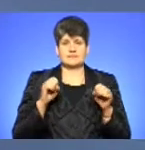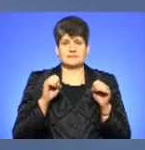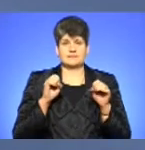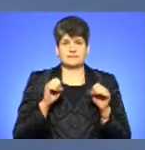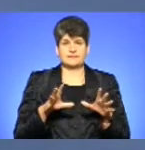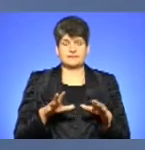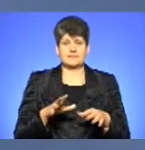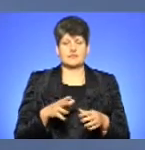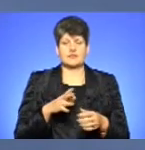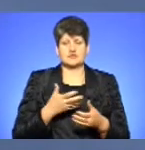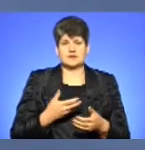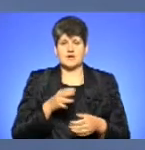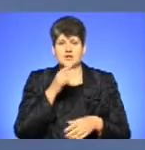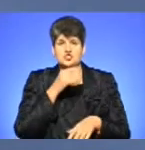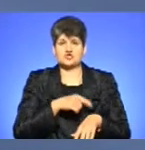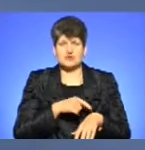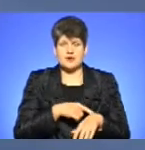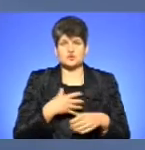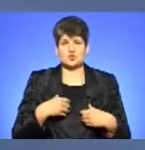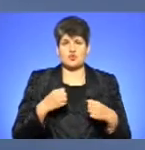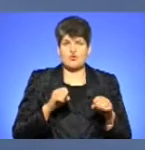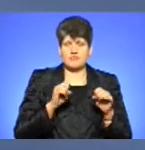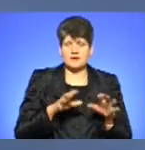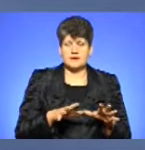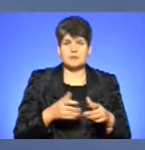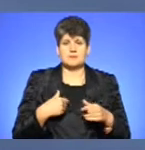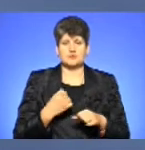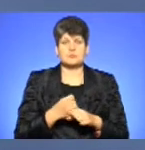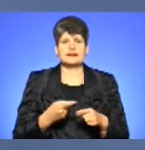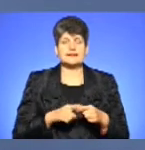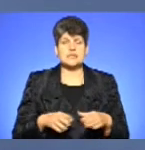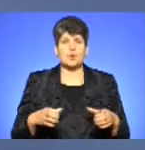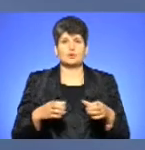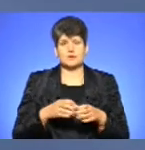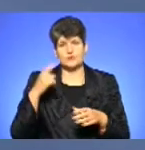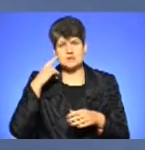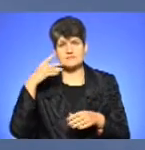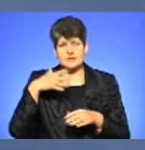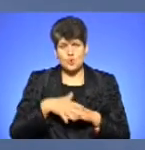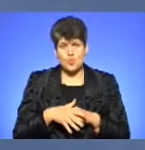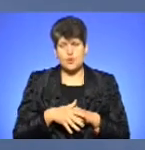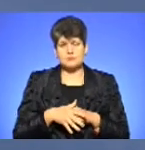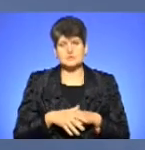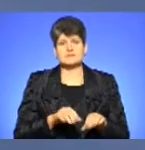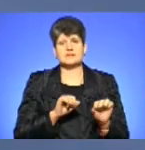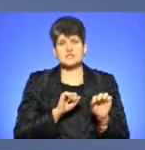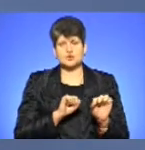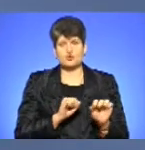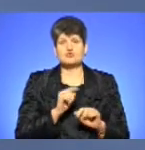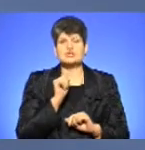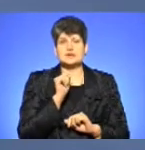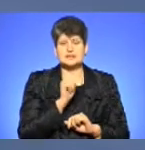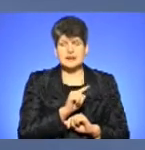своїм часом, життям, здоров'ям. І ми це зробили колективно, свідомо, відстоюючи те,